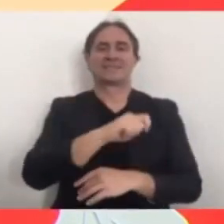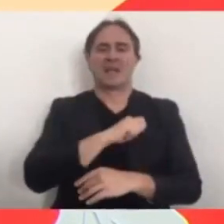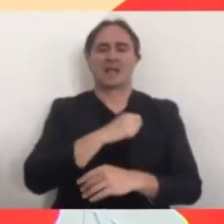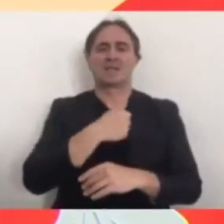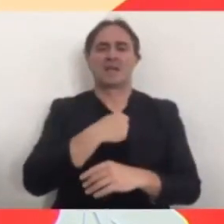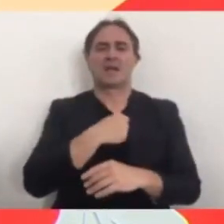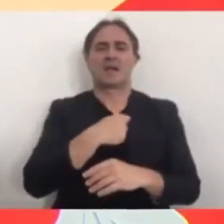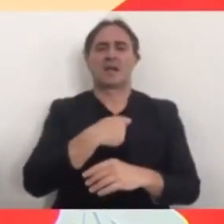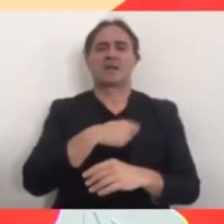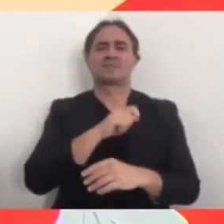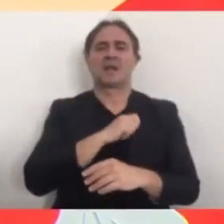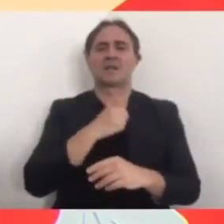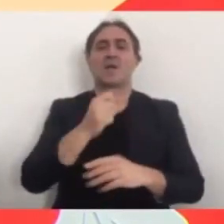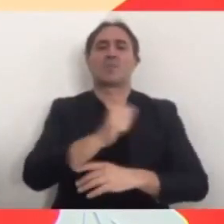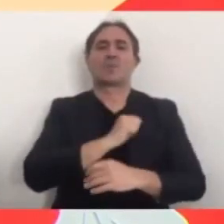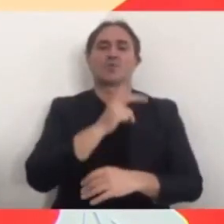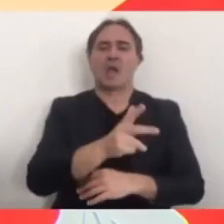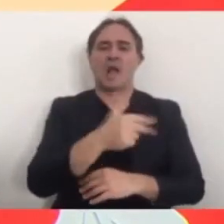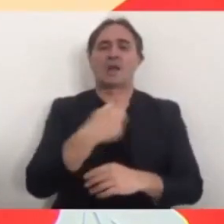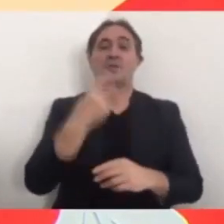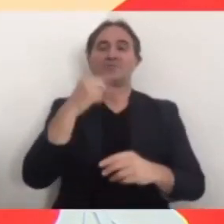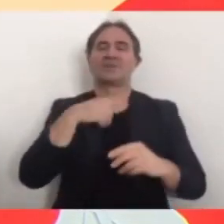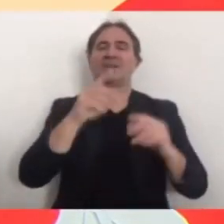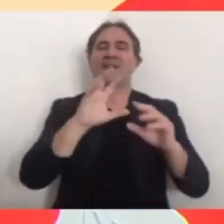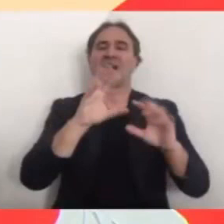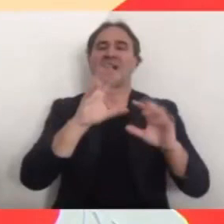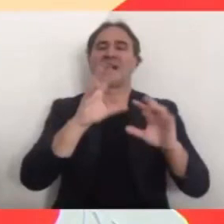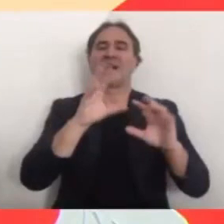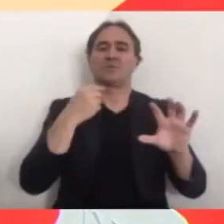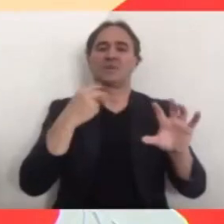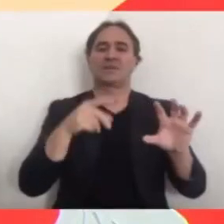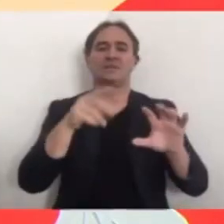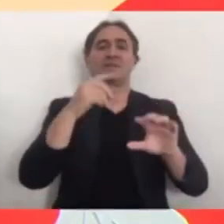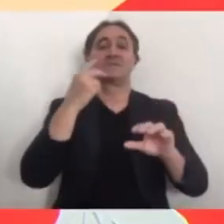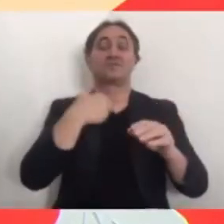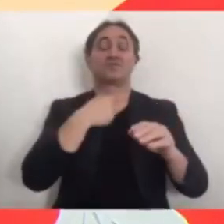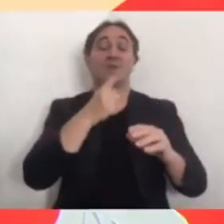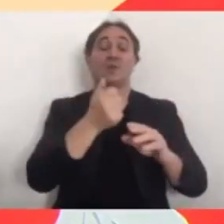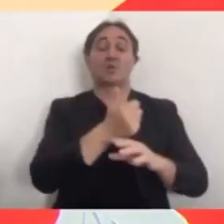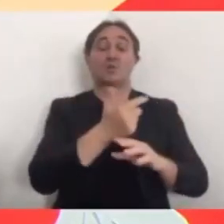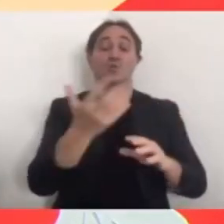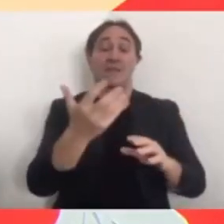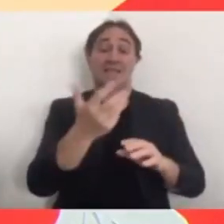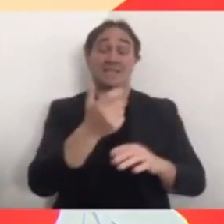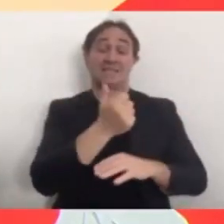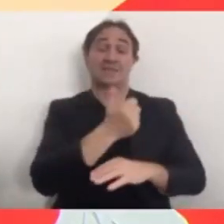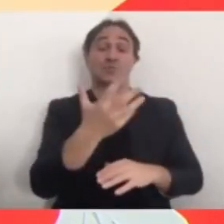delle nazioni europee hanno numeri decisamente più importanti. E'